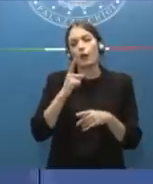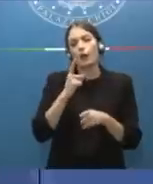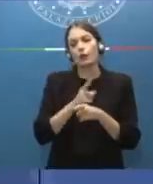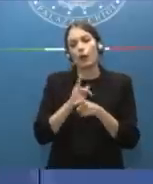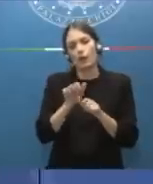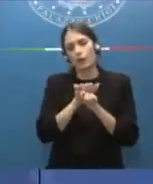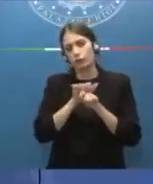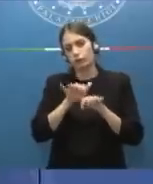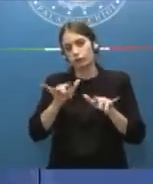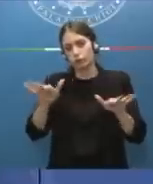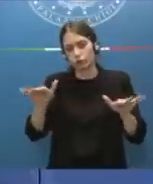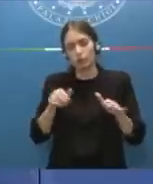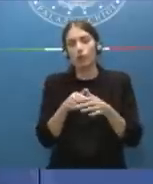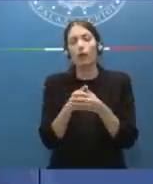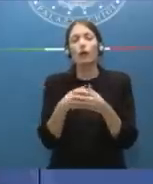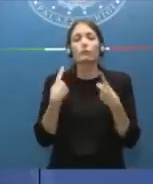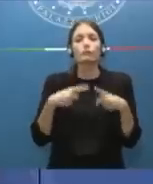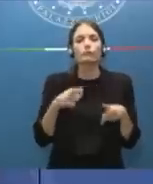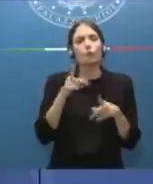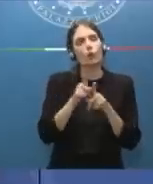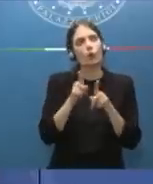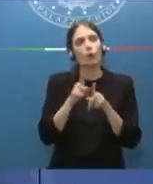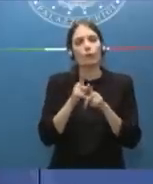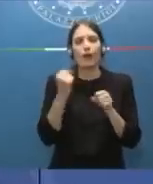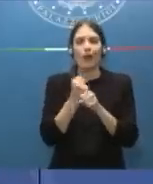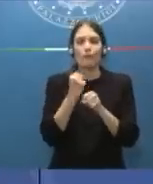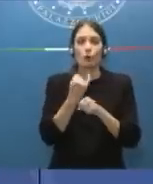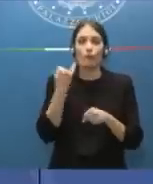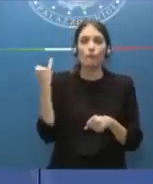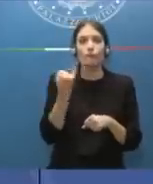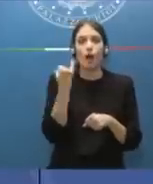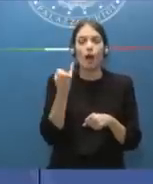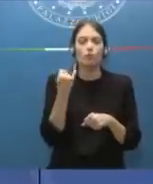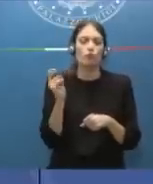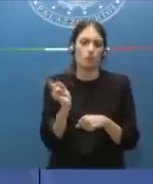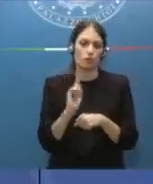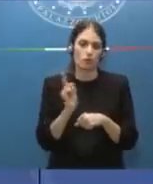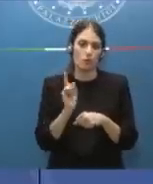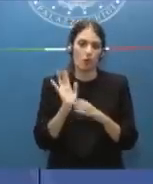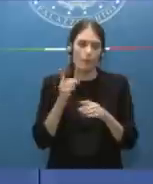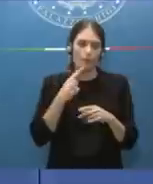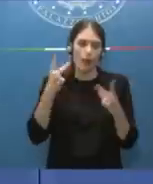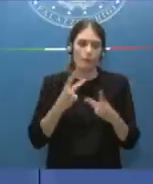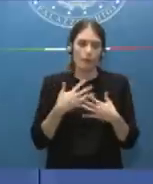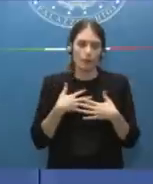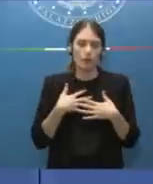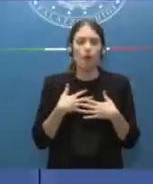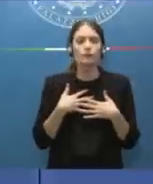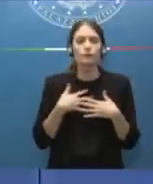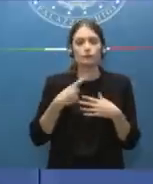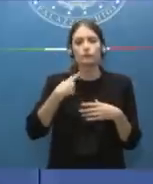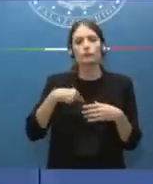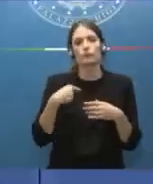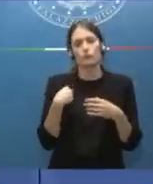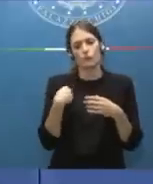diffusa. E quindi, insomma, non è mai un lavoro facilissimo, però, devo dire la verità, noi l'abbiamo fatto in poche ore e